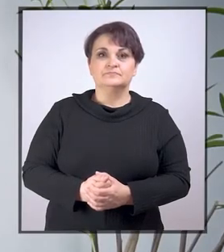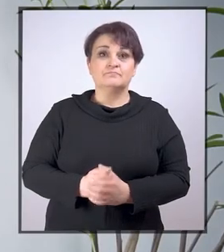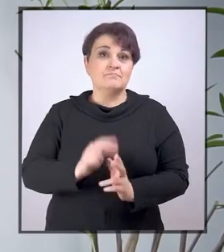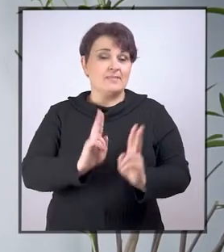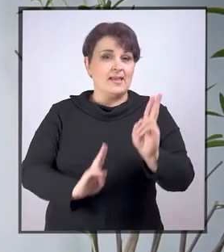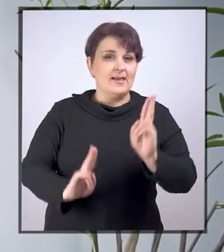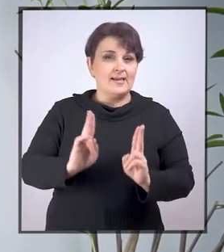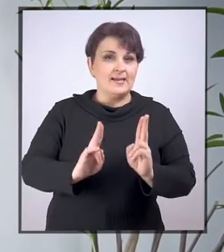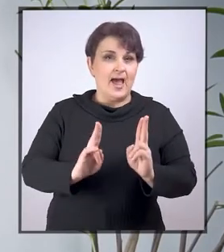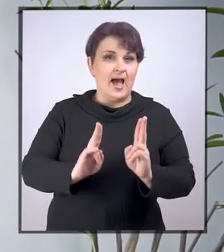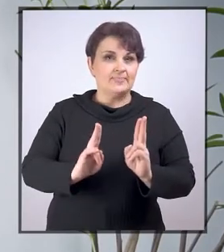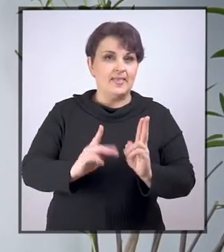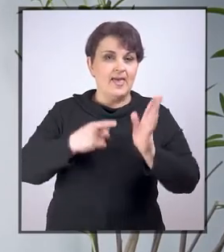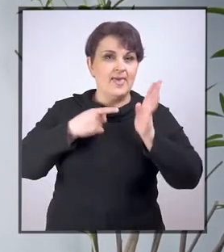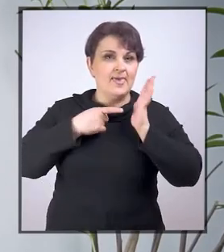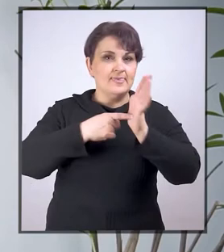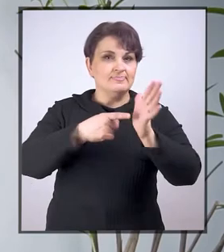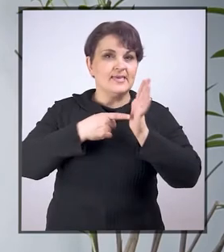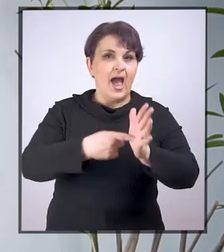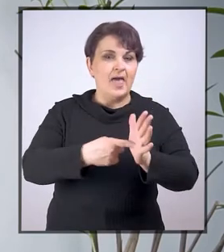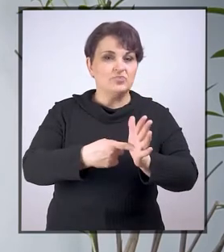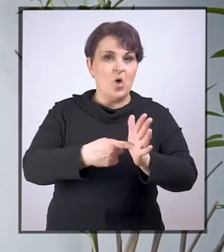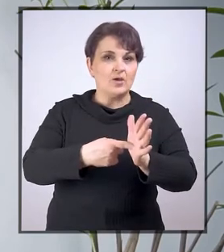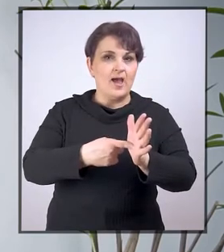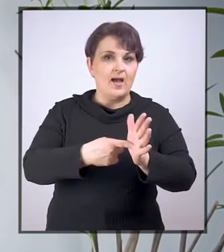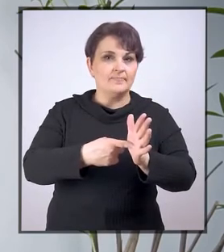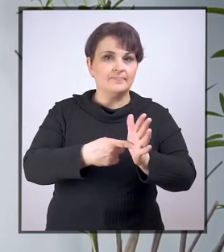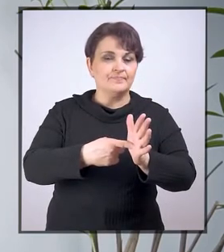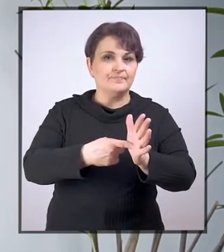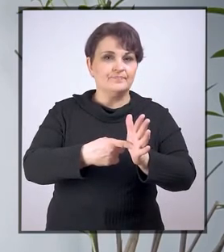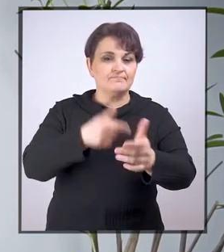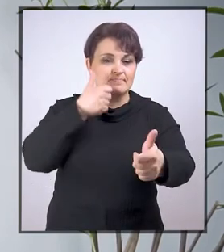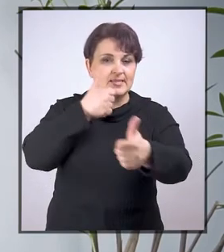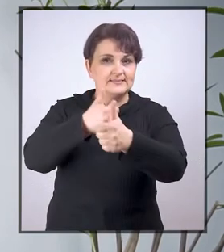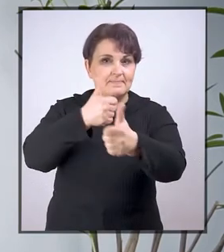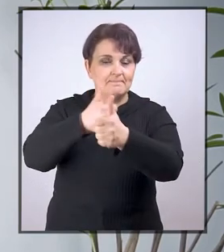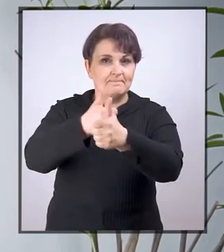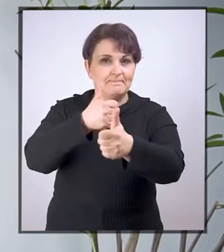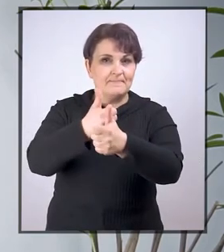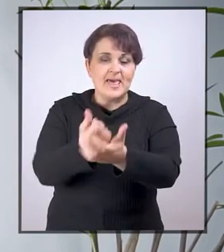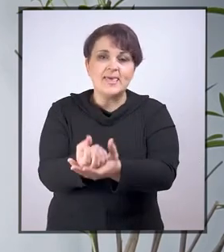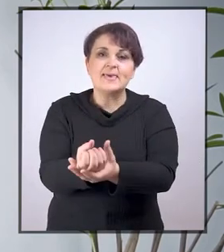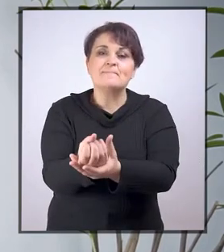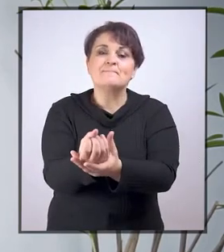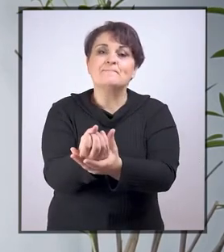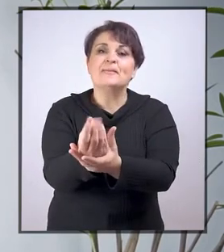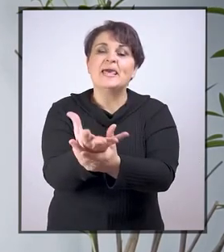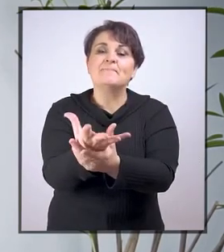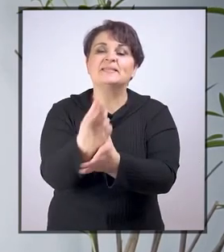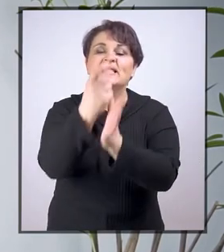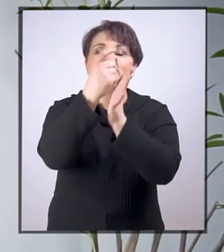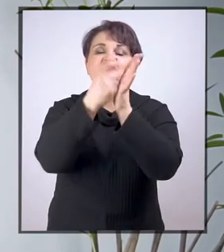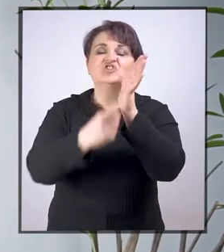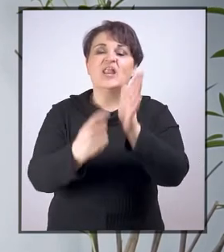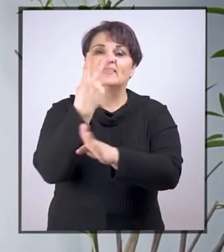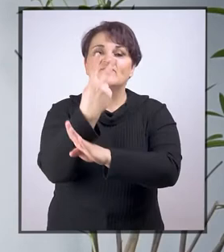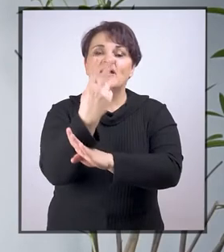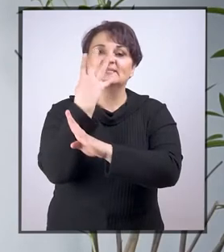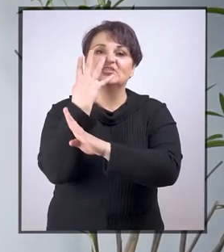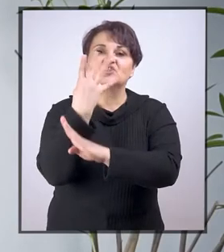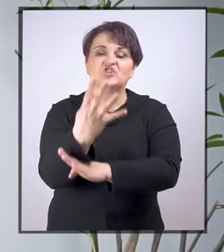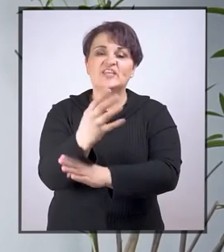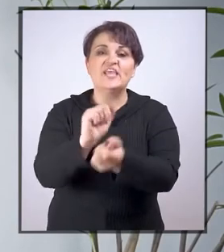Krijanje indikatora za praćenje implementacije člana